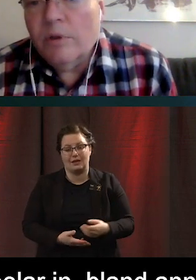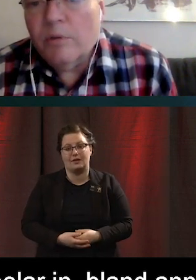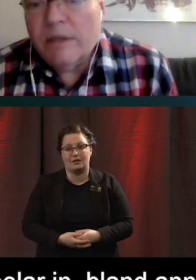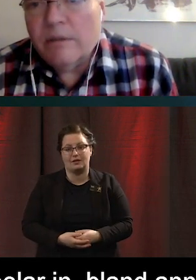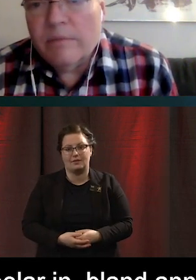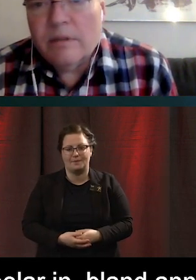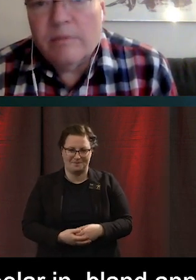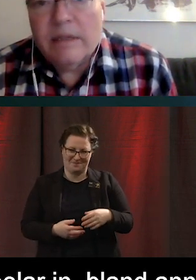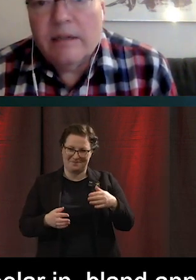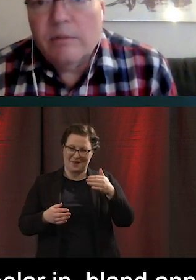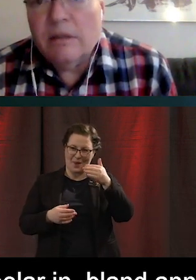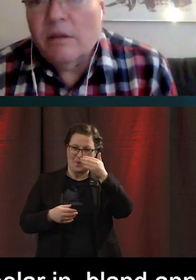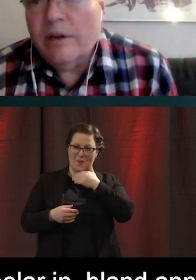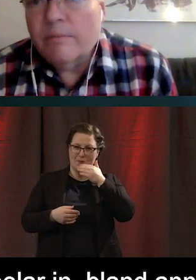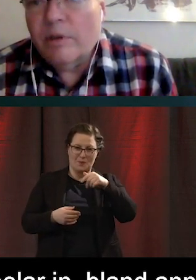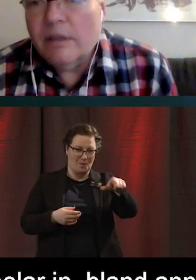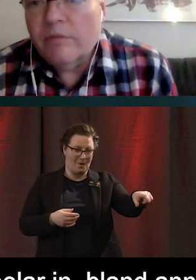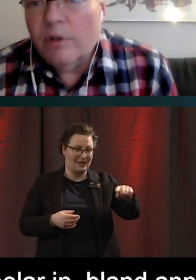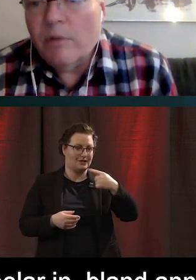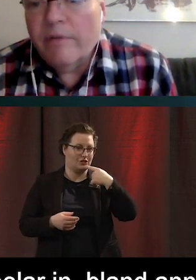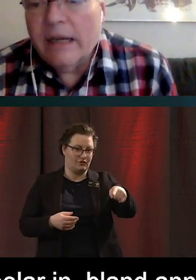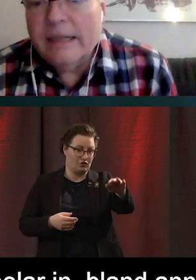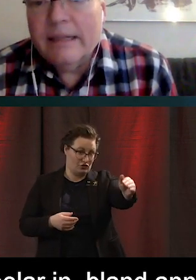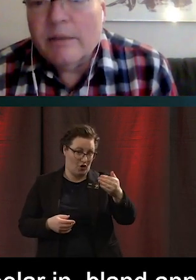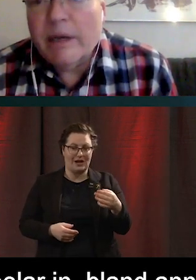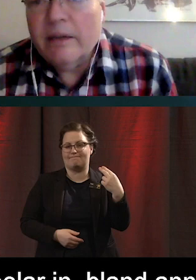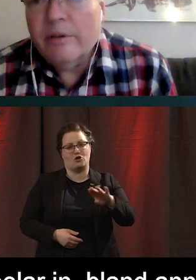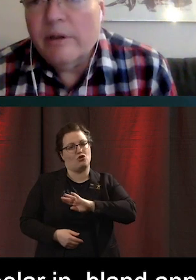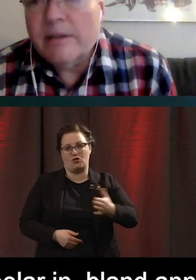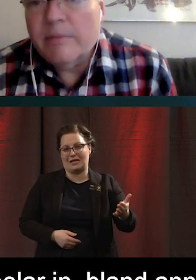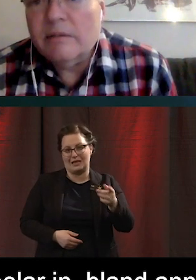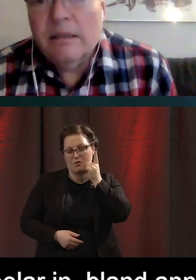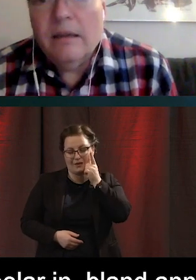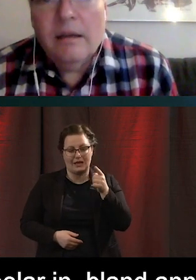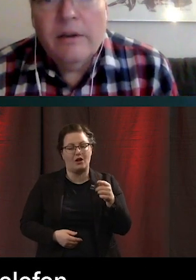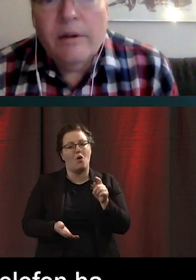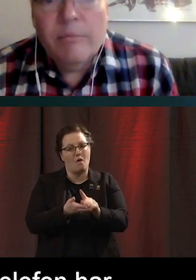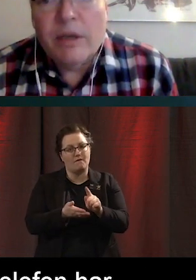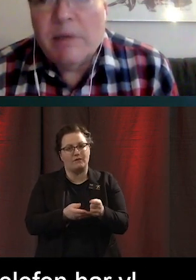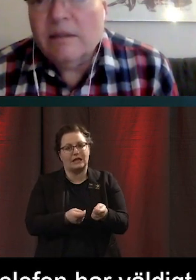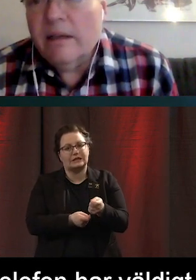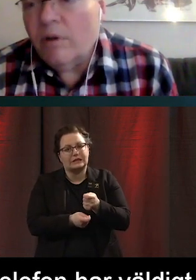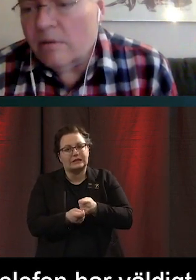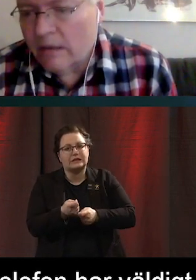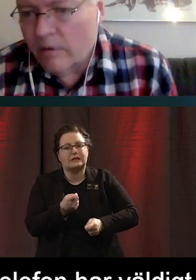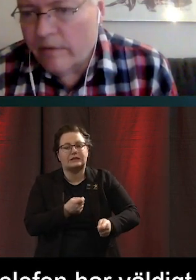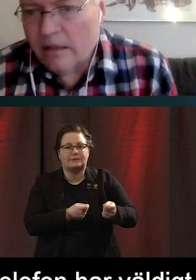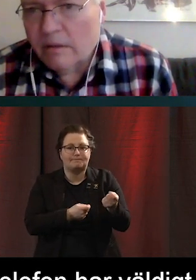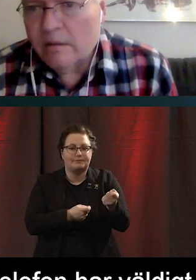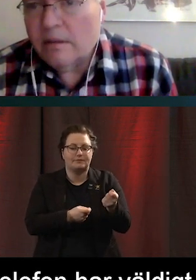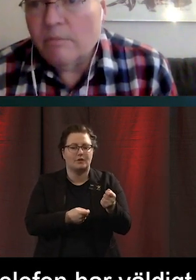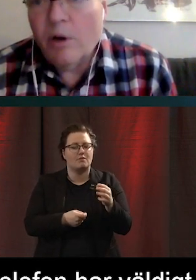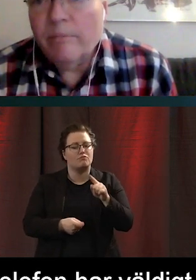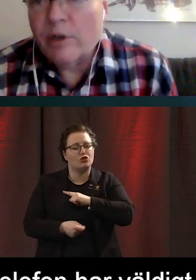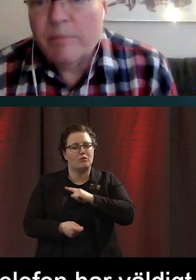De ungdomar som säger att de inte har en smarttelefon, de har väldigt lite pengar att röra sig med. Mycket mindre än vad vi